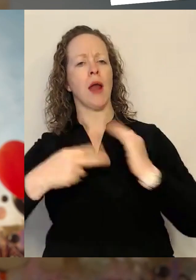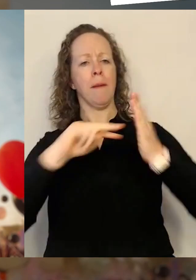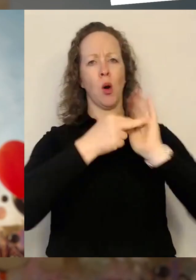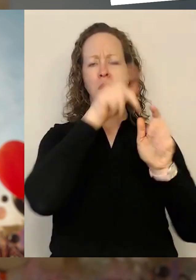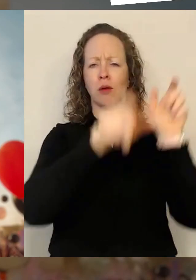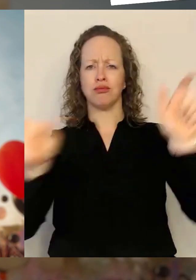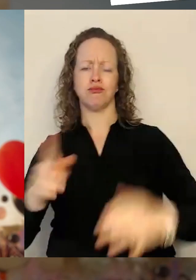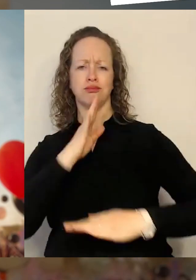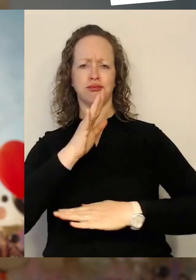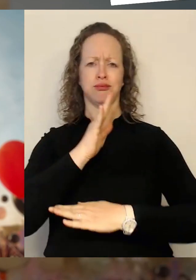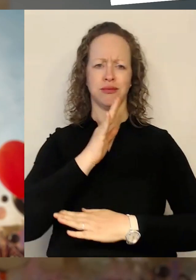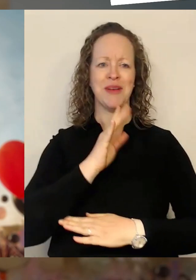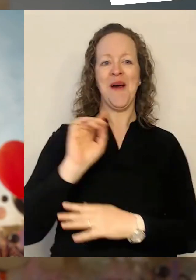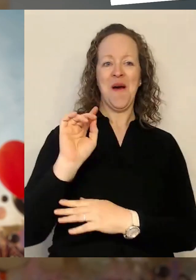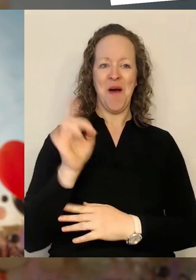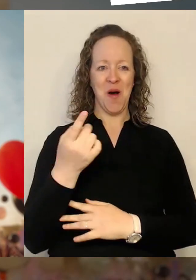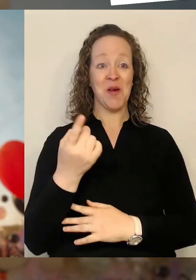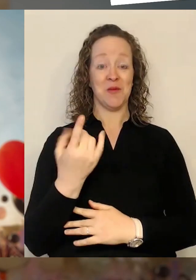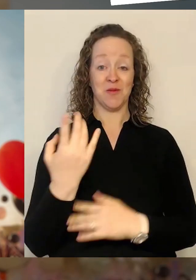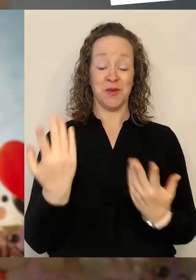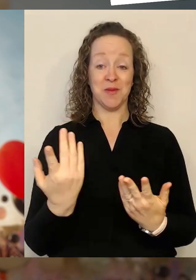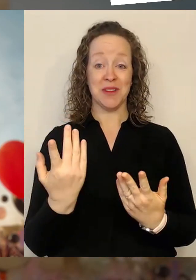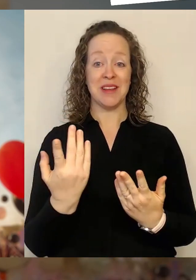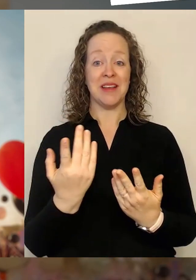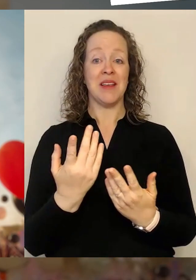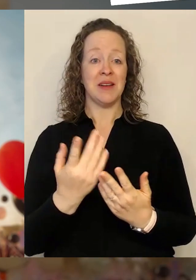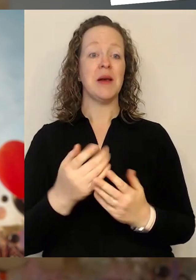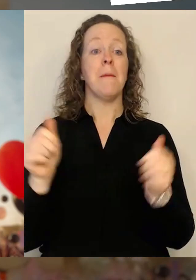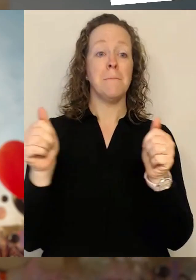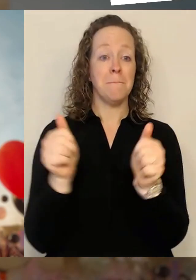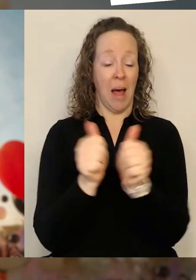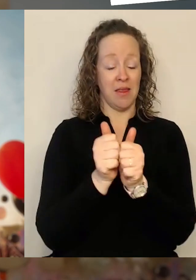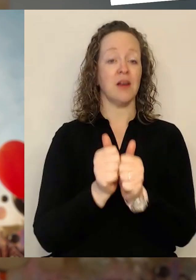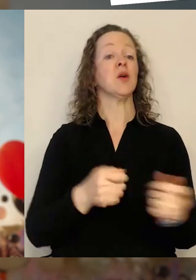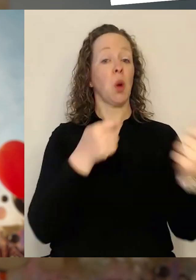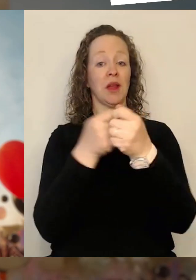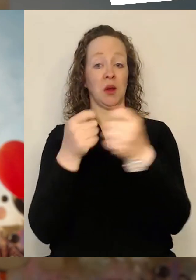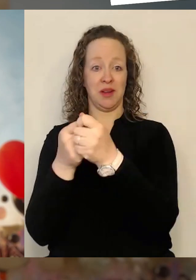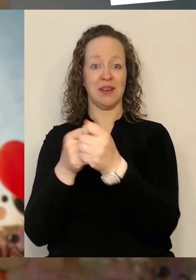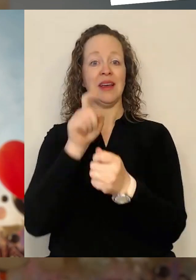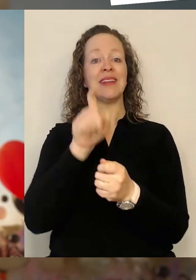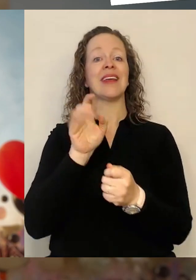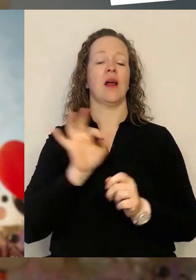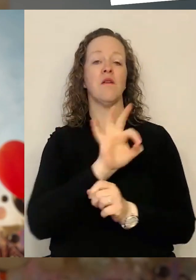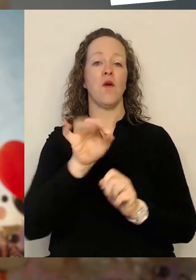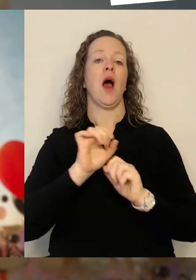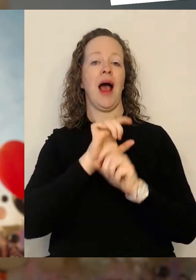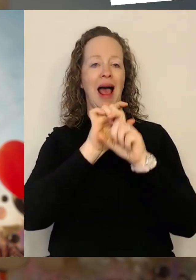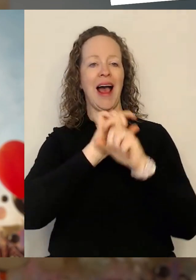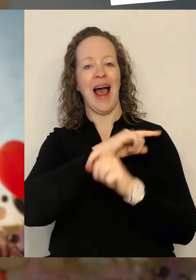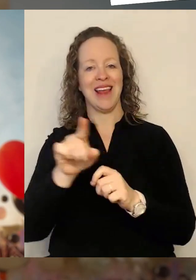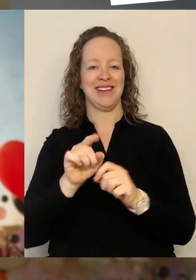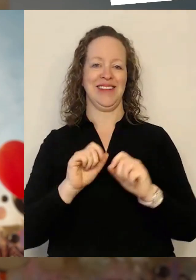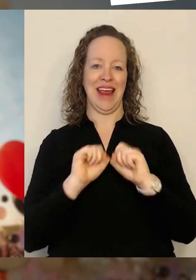wie auch in den vergangenen Jahren, wieder mit Partnerinnen und Partnern aus der Initiative Digital für Alle aus. Genau. Und wer steckt dahinter? Das sind